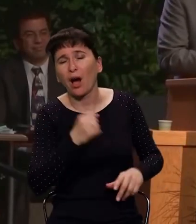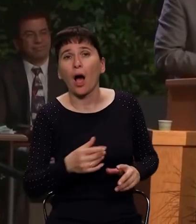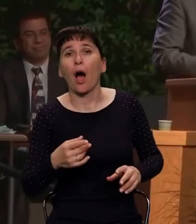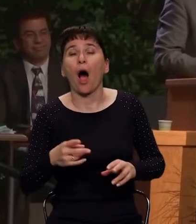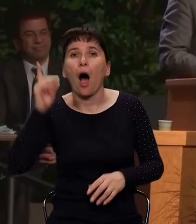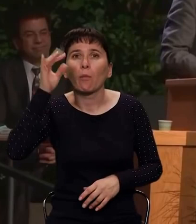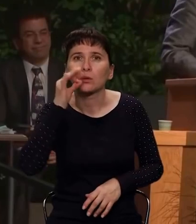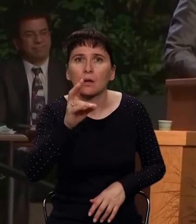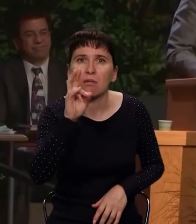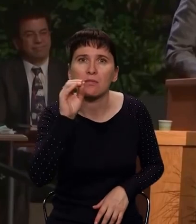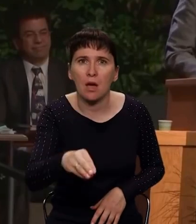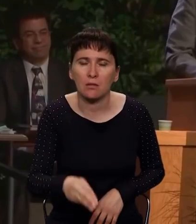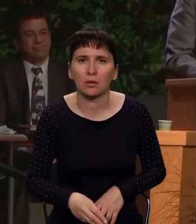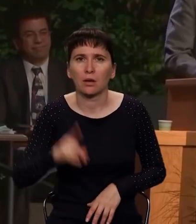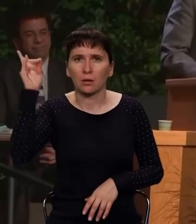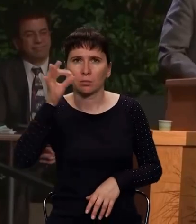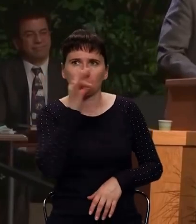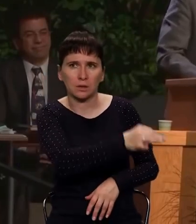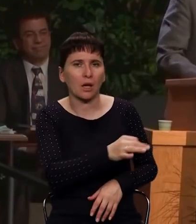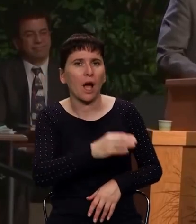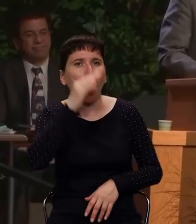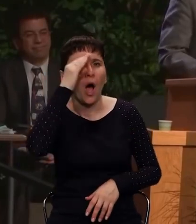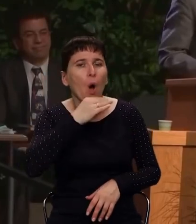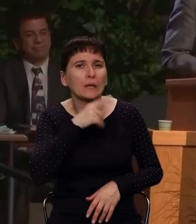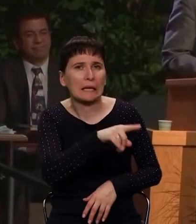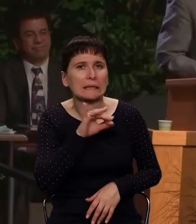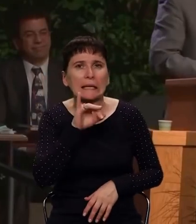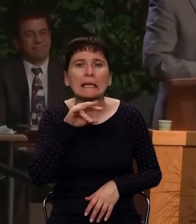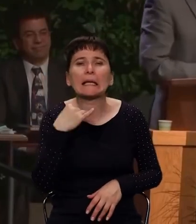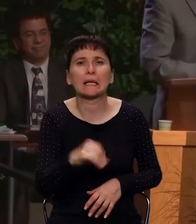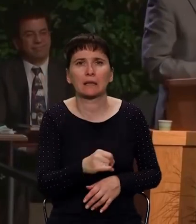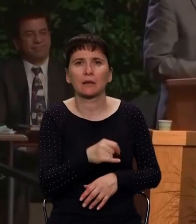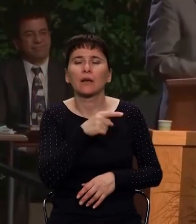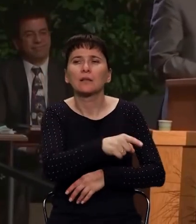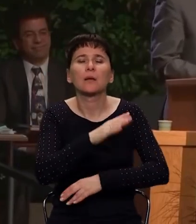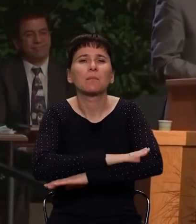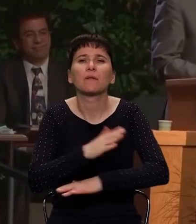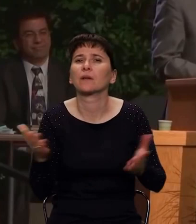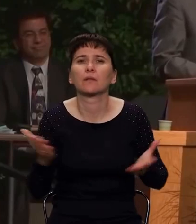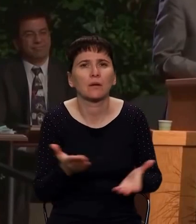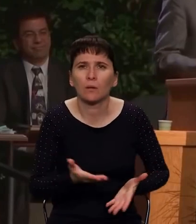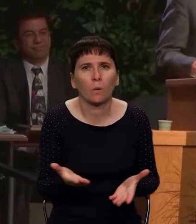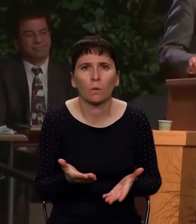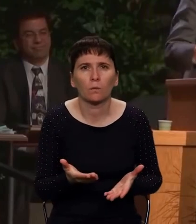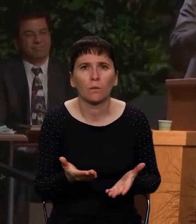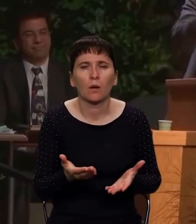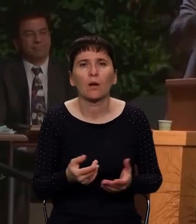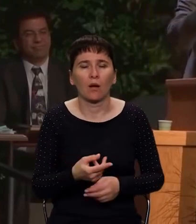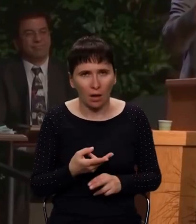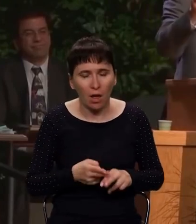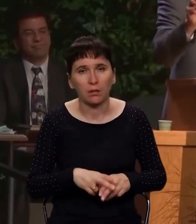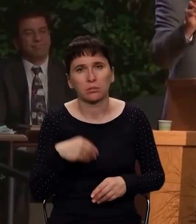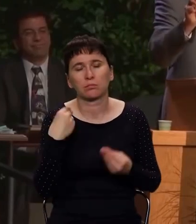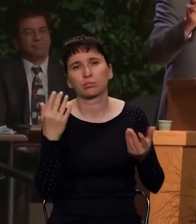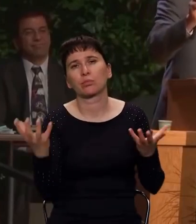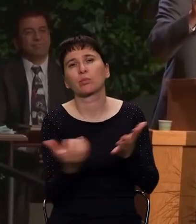И когда Бог обратился к Илью как отцу, к чему это привело, братья и сестры? Это привело к неестественной смерти этого